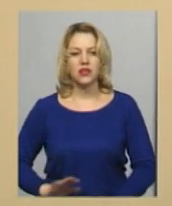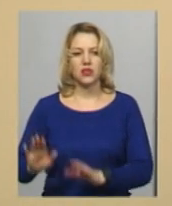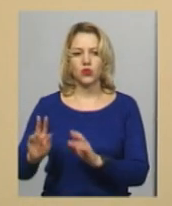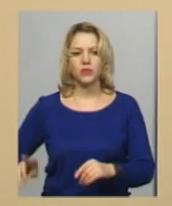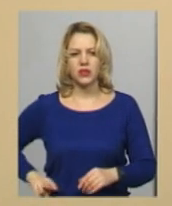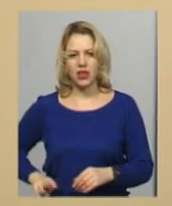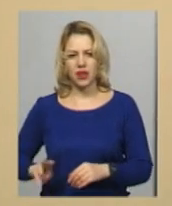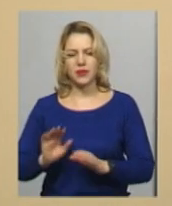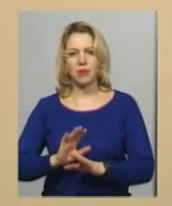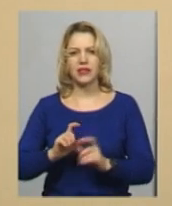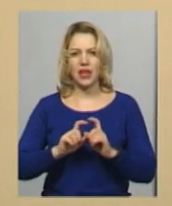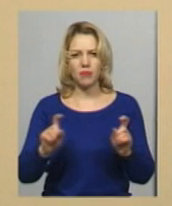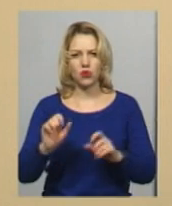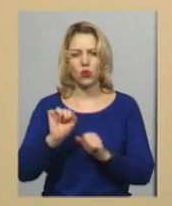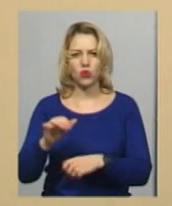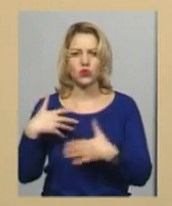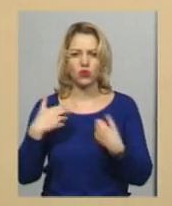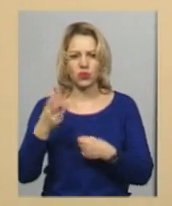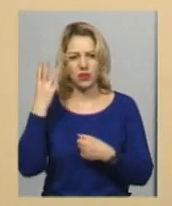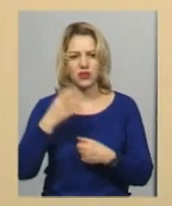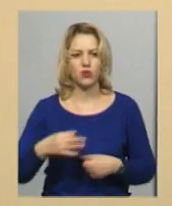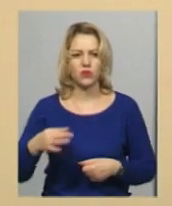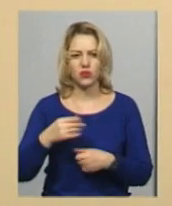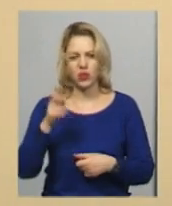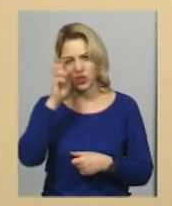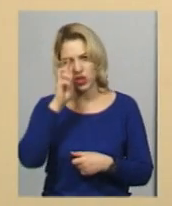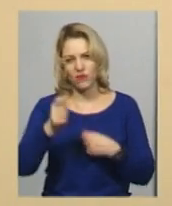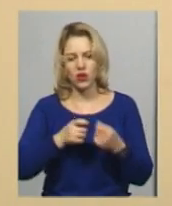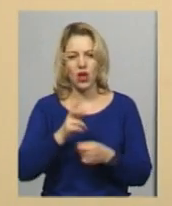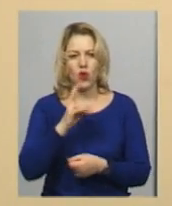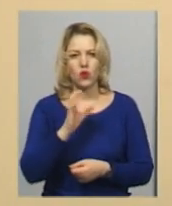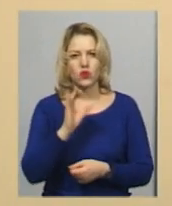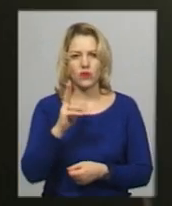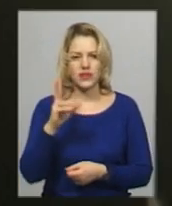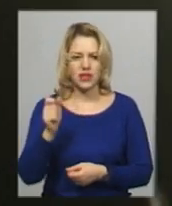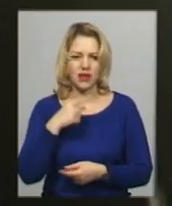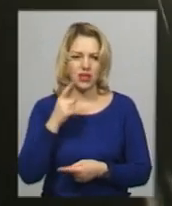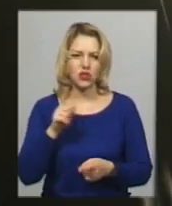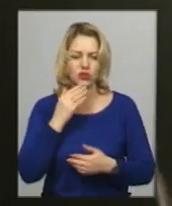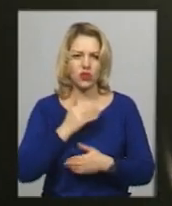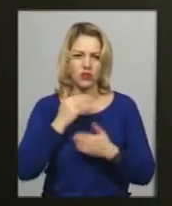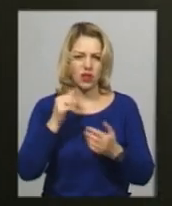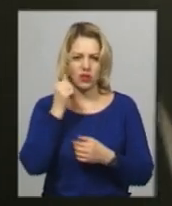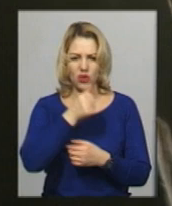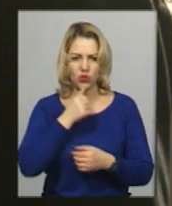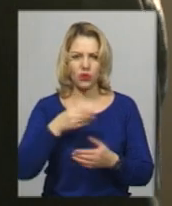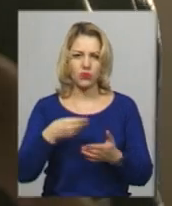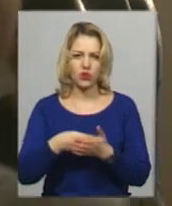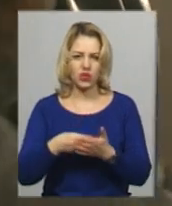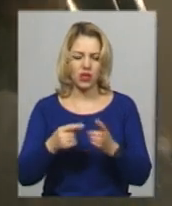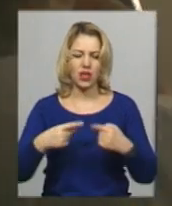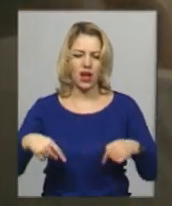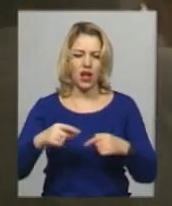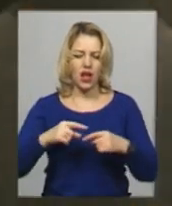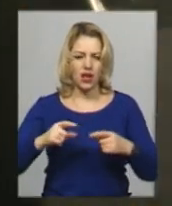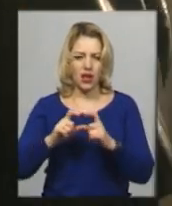Департаменту охорони здоров'я Хмельницької обласної державної адміністрації Тетяна Косовська каже, за останні роки бюджет галузі охорони здоров'я